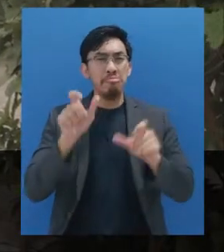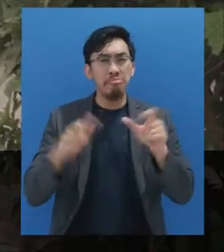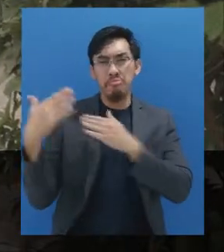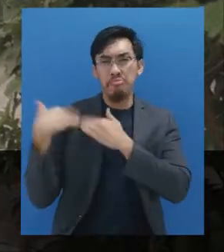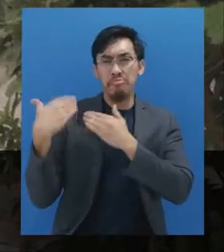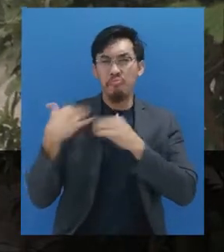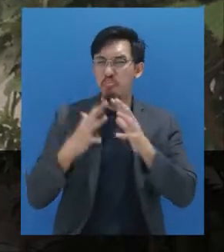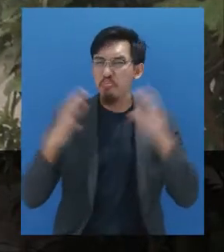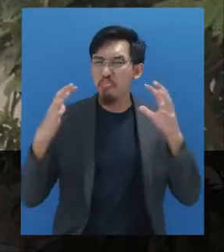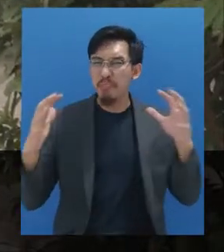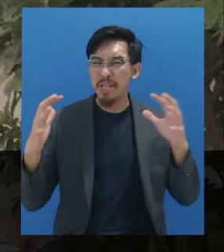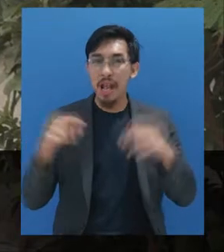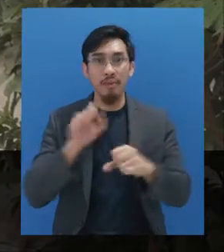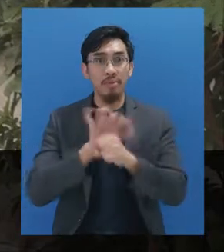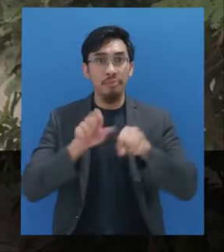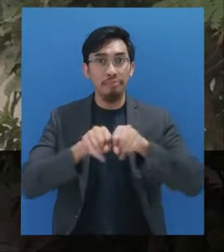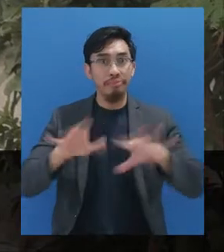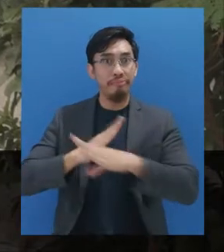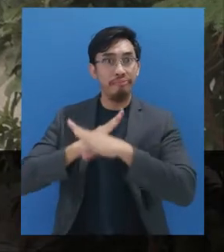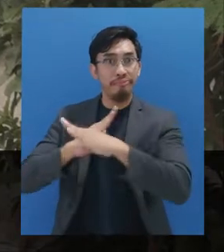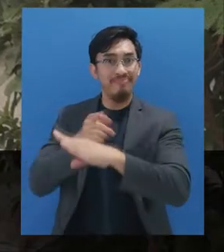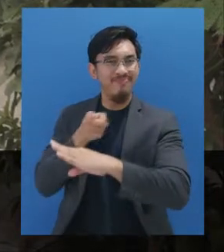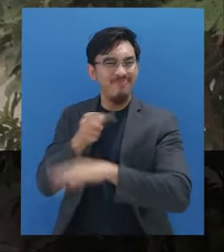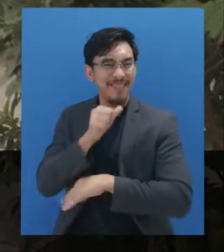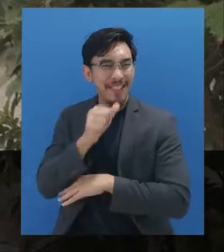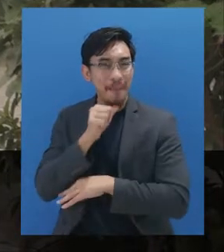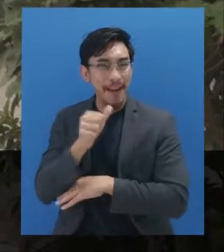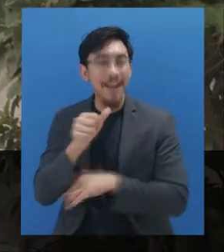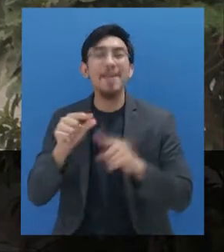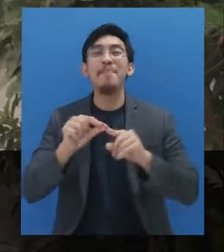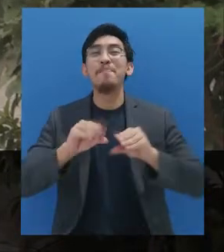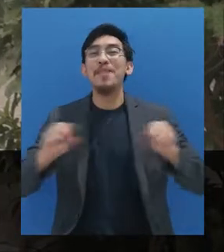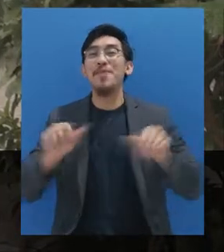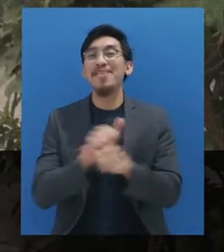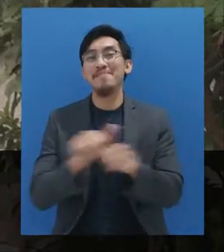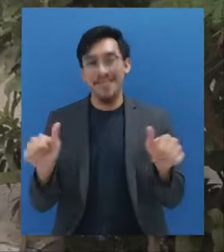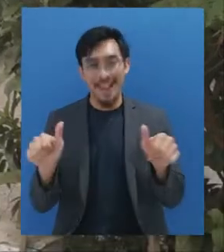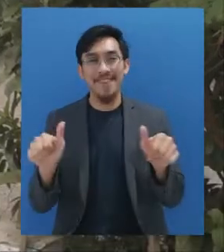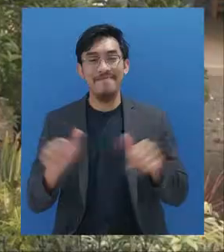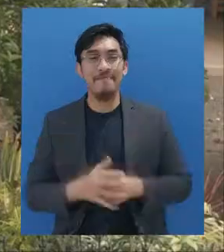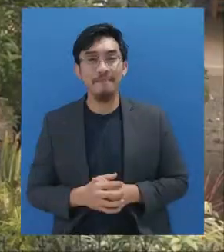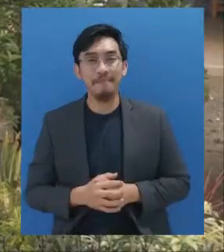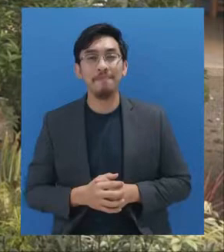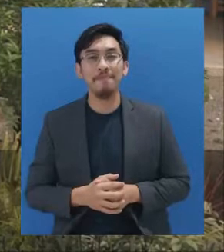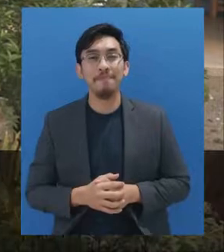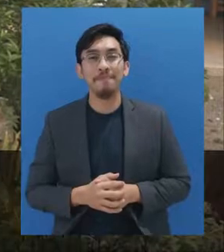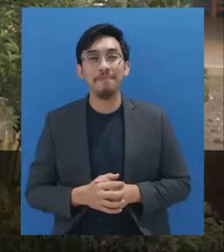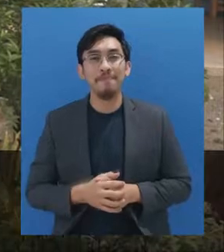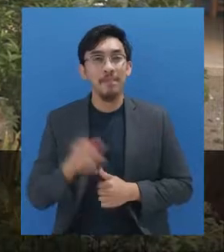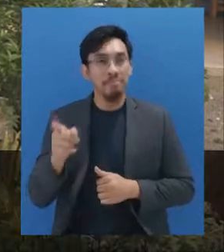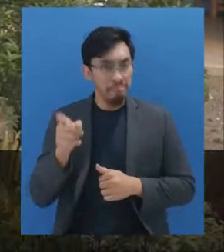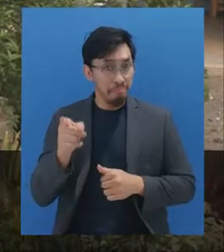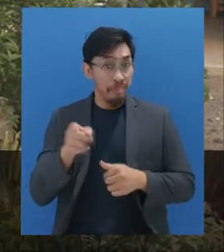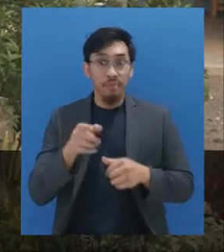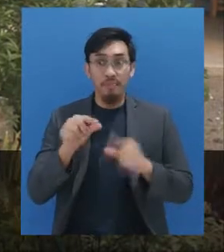memiliki peran besar dalam upaya kita mencegah penularan COVID-19. Di antaranya adalah para petugas kebersihan. Belum banyak